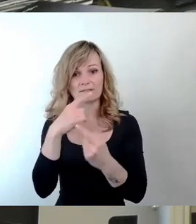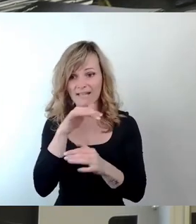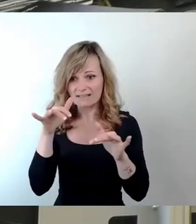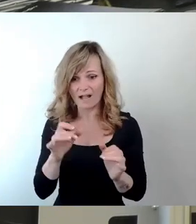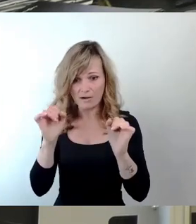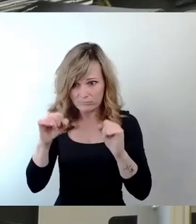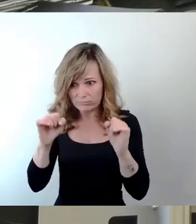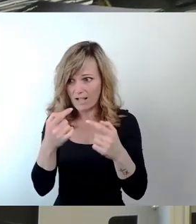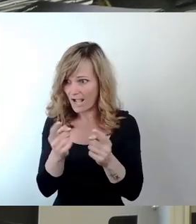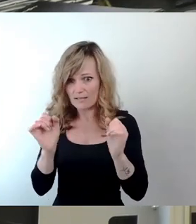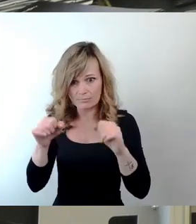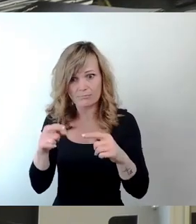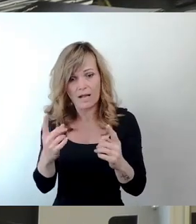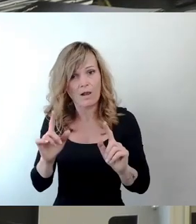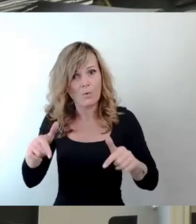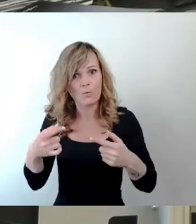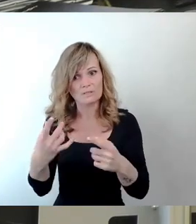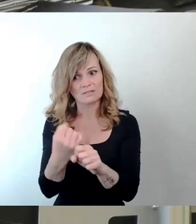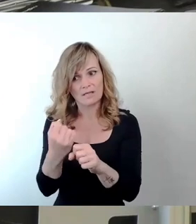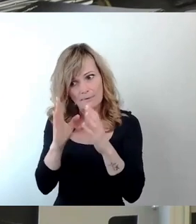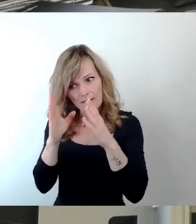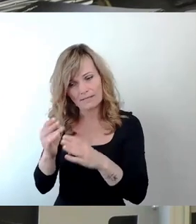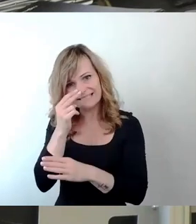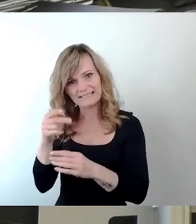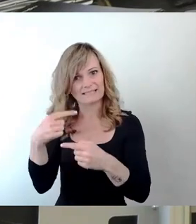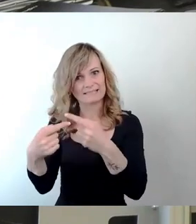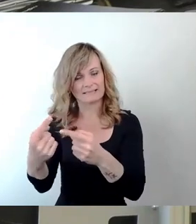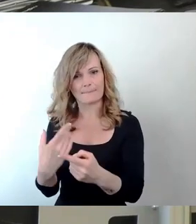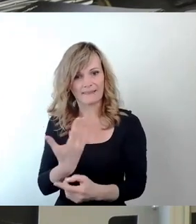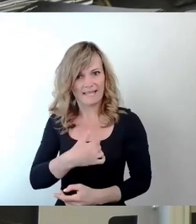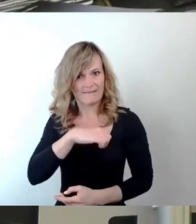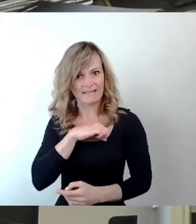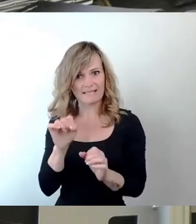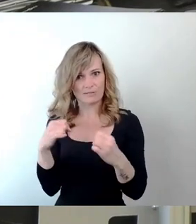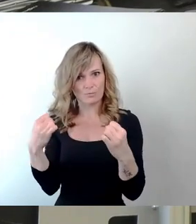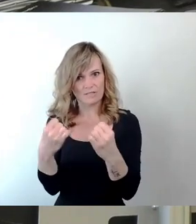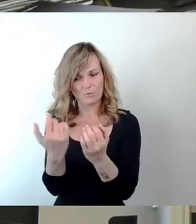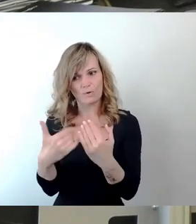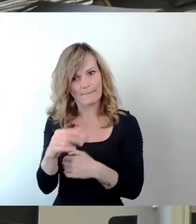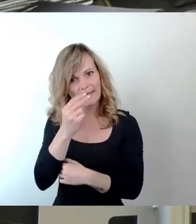wünschen, dass dort auch mal gearbeitet wird, dass man auch diese Gewinnsituation mehr im Stadtbild sieht.